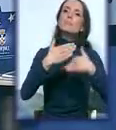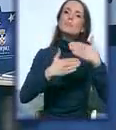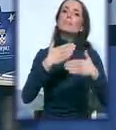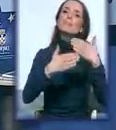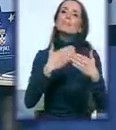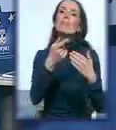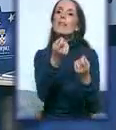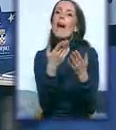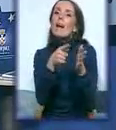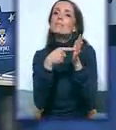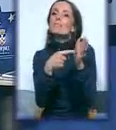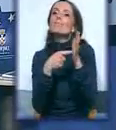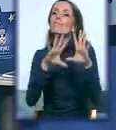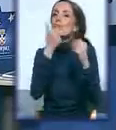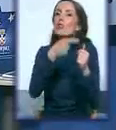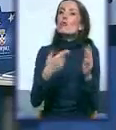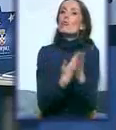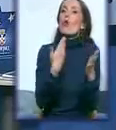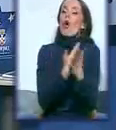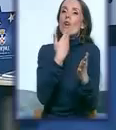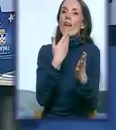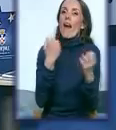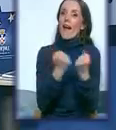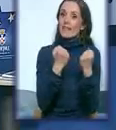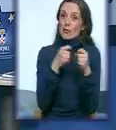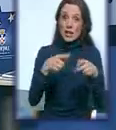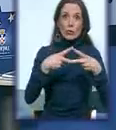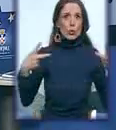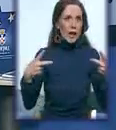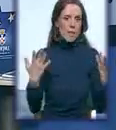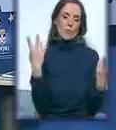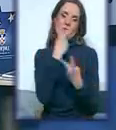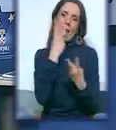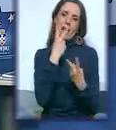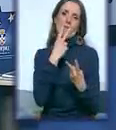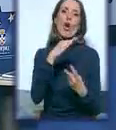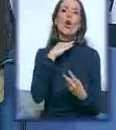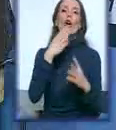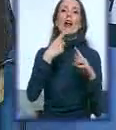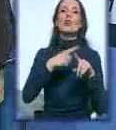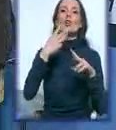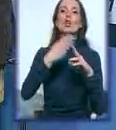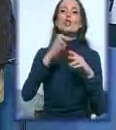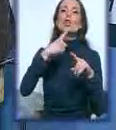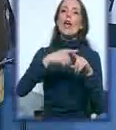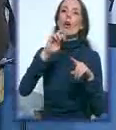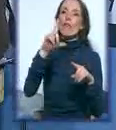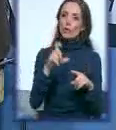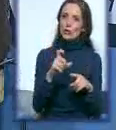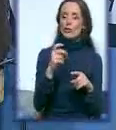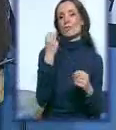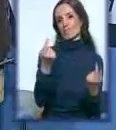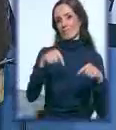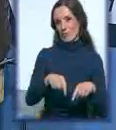vas pozovemo u sve ono što jesu nove aktivnosti. Za takvu temu, normalno, Goran Šehovica, dobar dan, Gorane. Dobar dan, pozdravljam